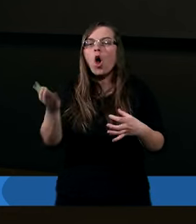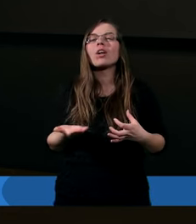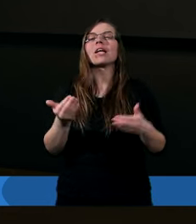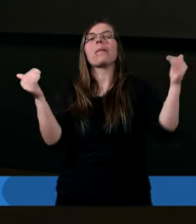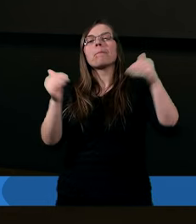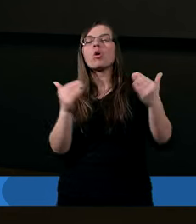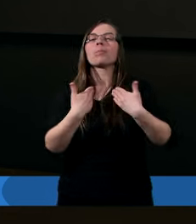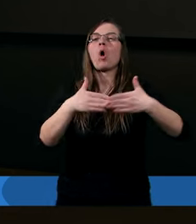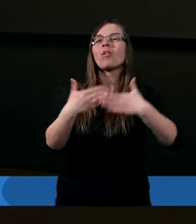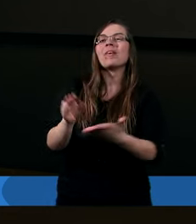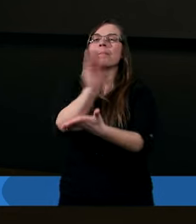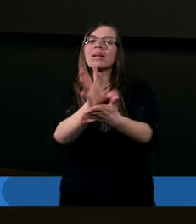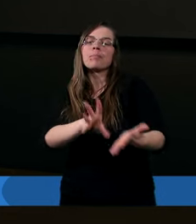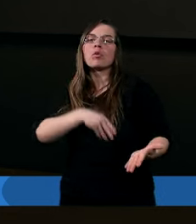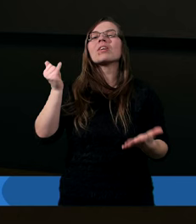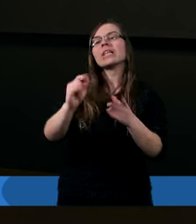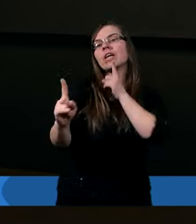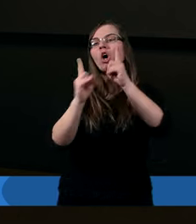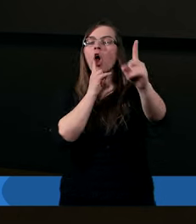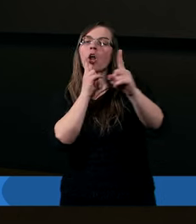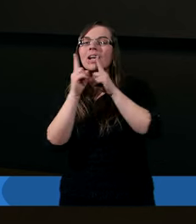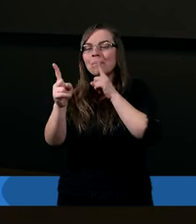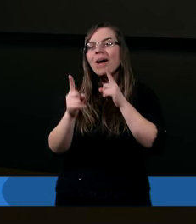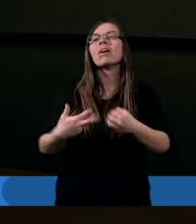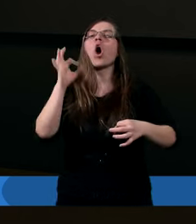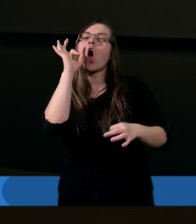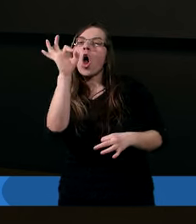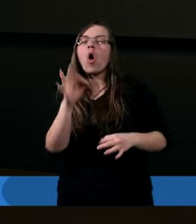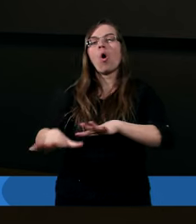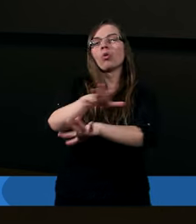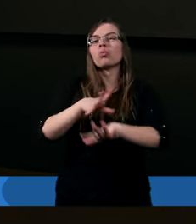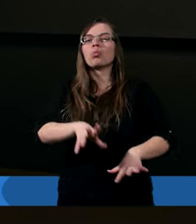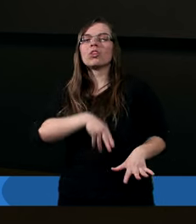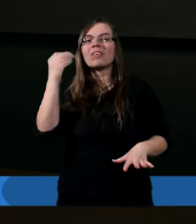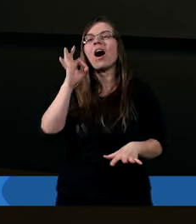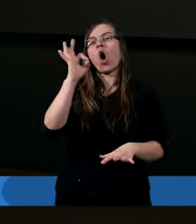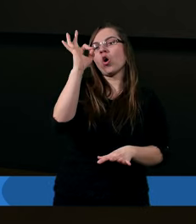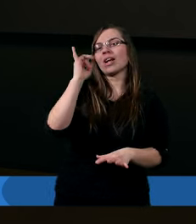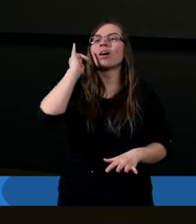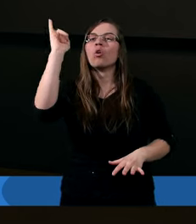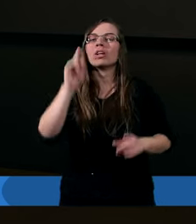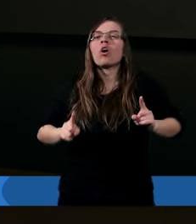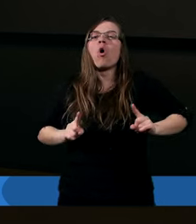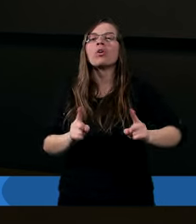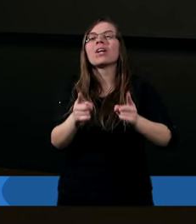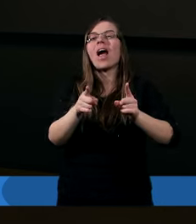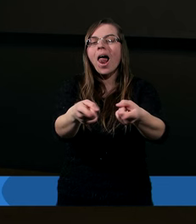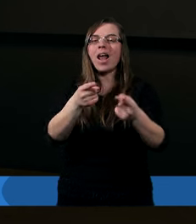tym gronie możemy otwierać Pismo Święte i rozmawiać o Duchu Świętym, o Jego dziele.